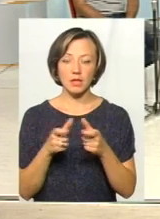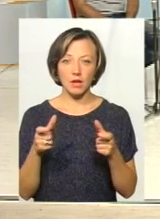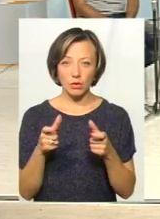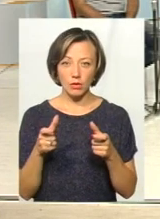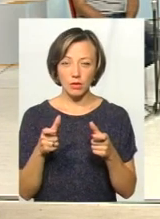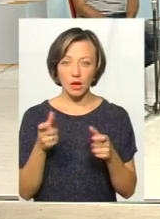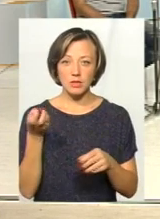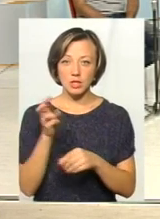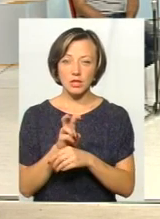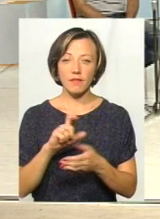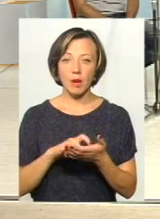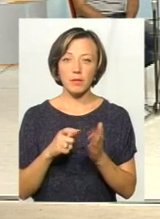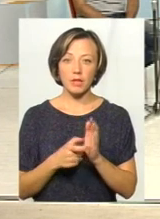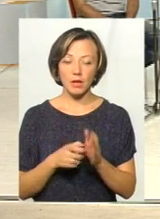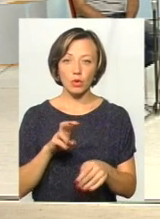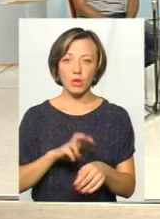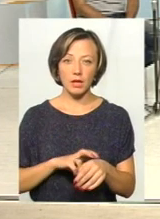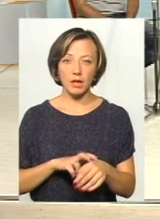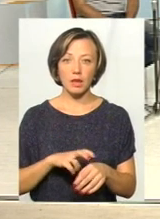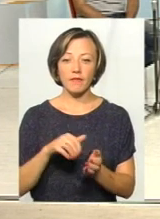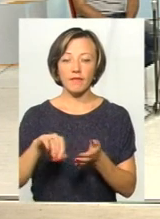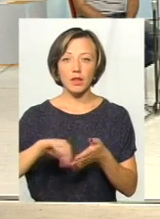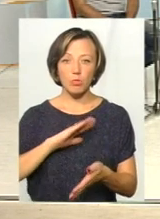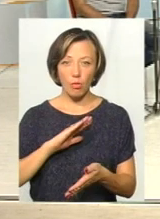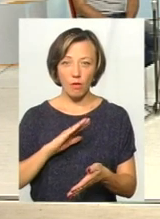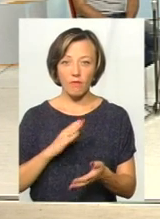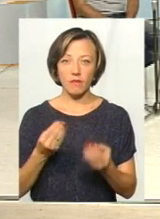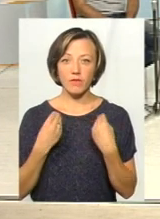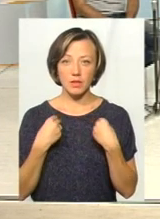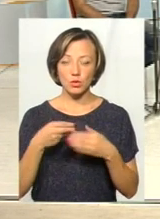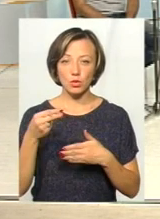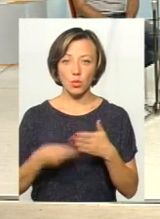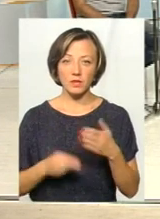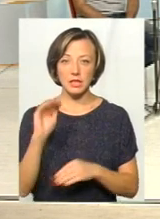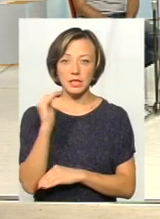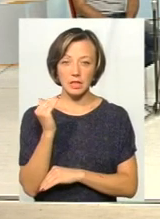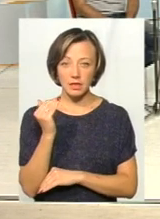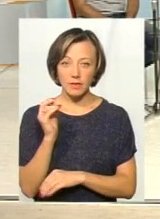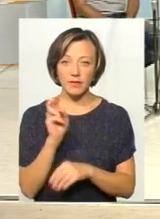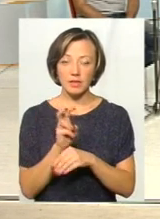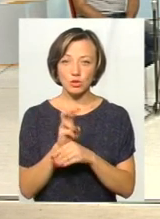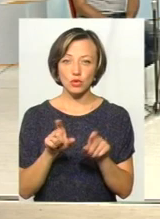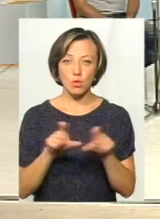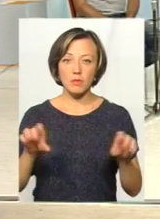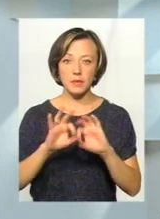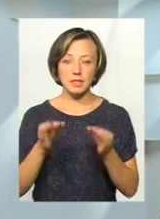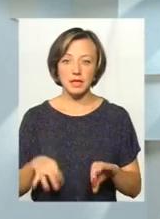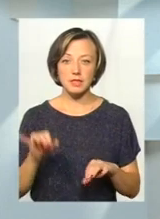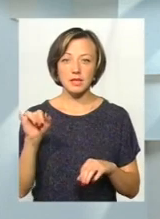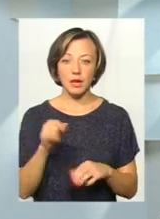коли залишли в кабінет до лікаря, лікар відмовив, щоб видачі довідки дитині для відвідування школи і